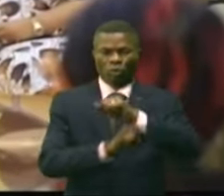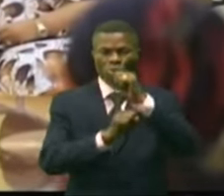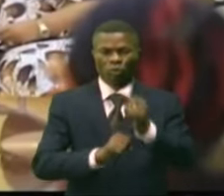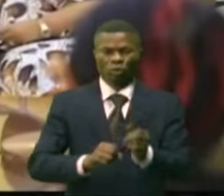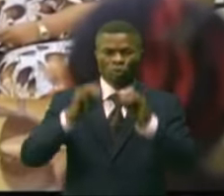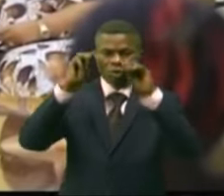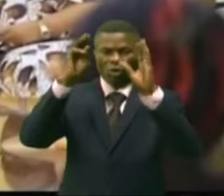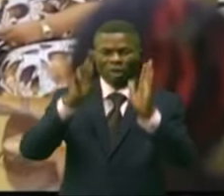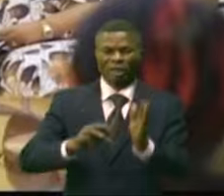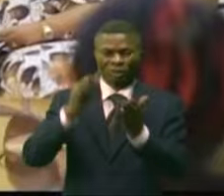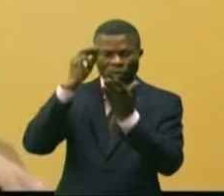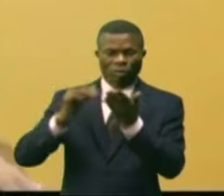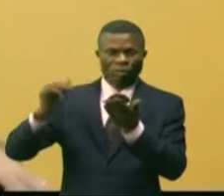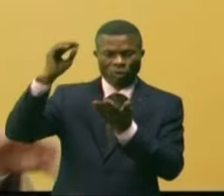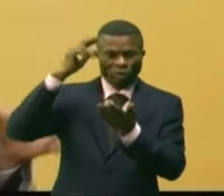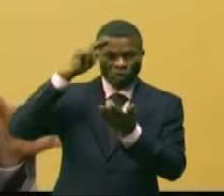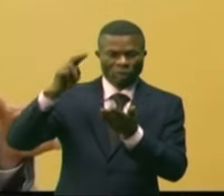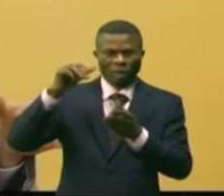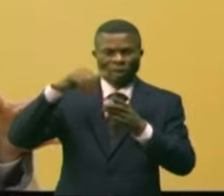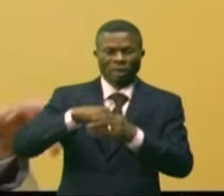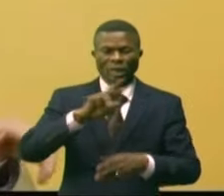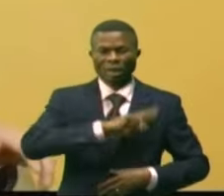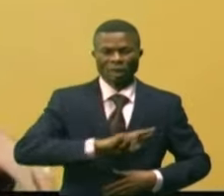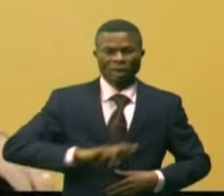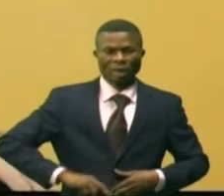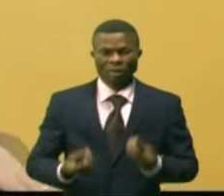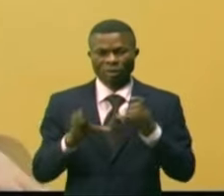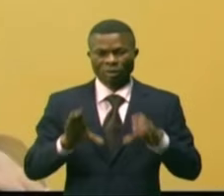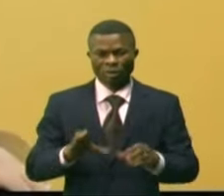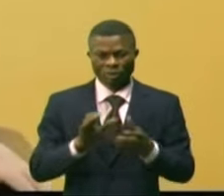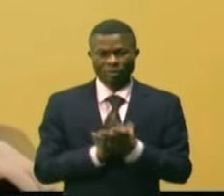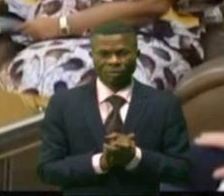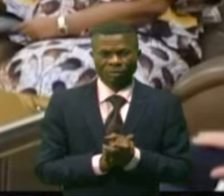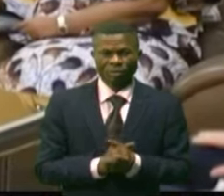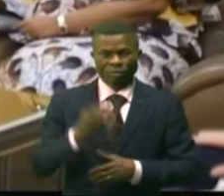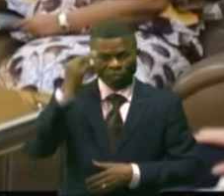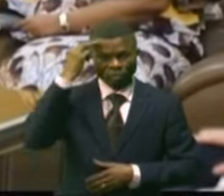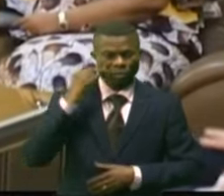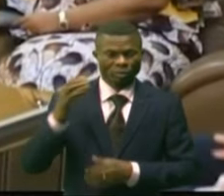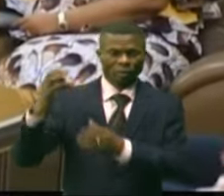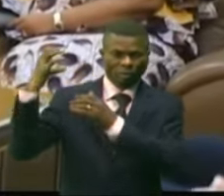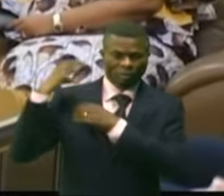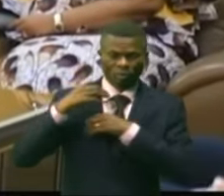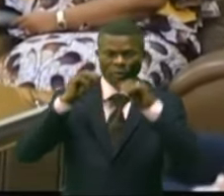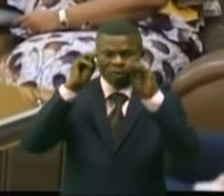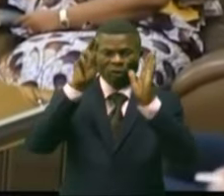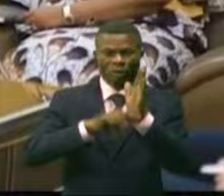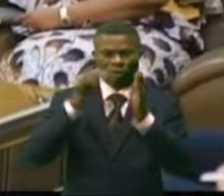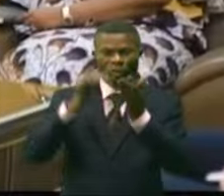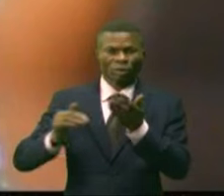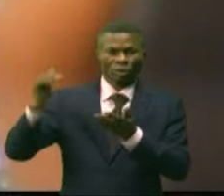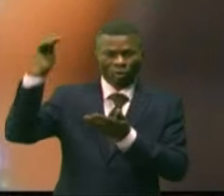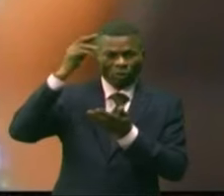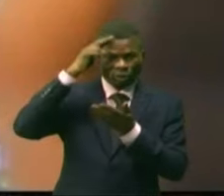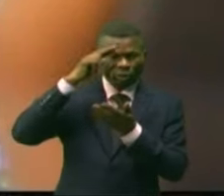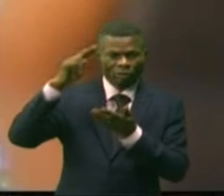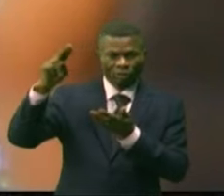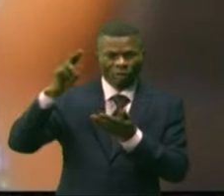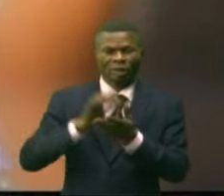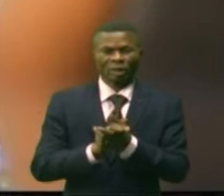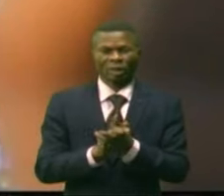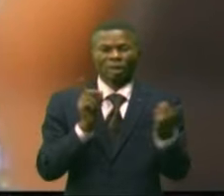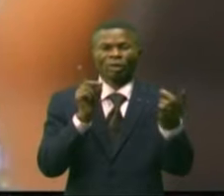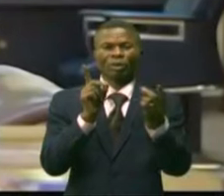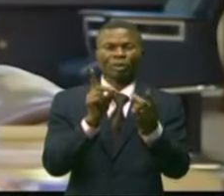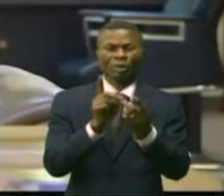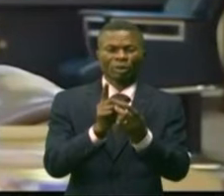universitaires en République démocrate du Congo. C'est dans ce cadre que la ministre en charge de l'enseignement supérieur et universitaire